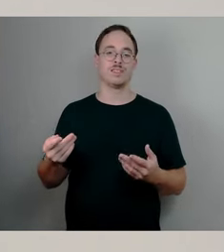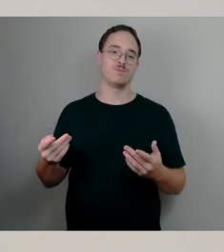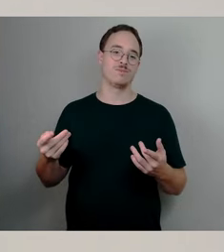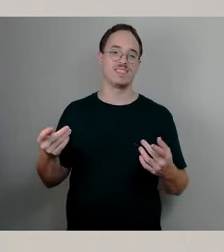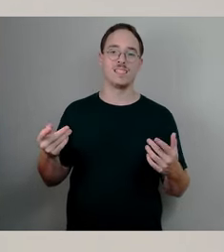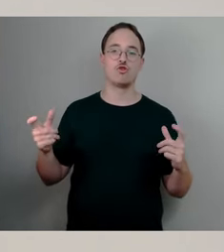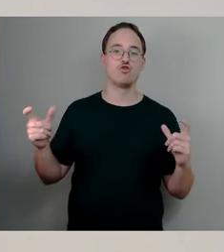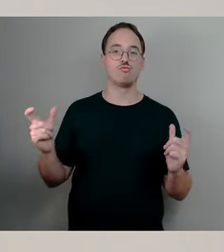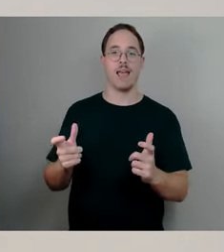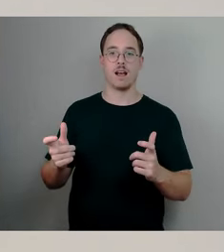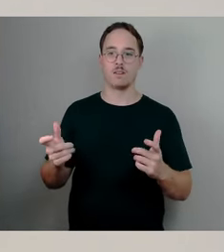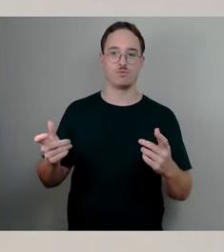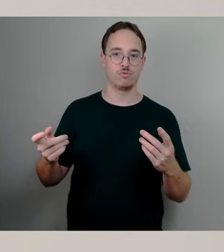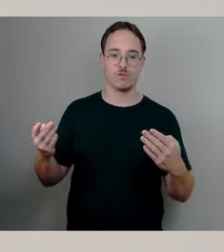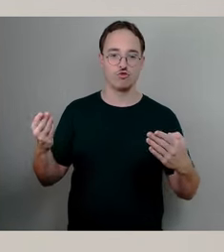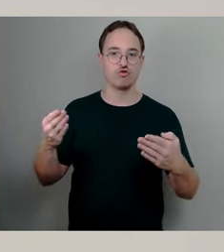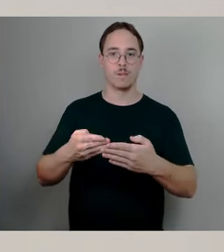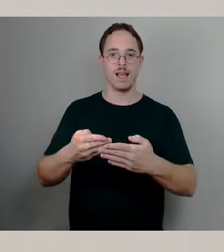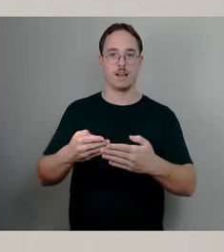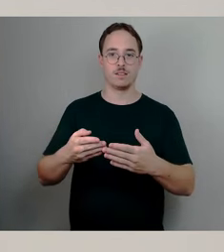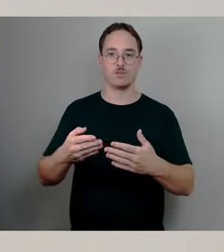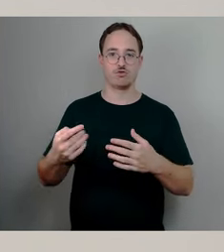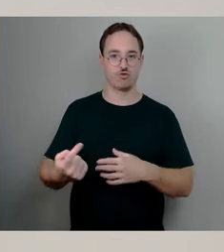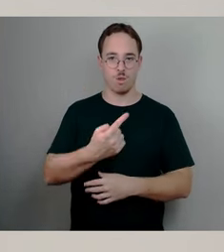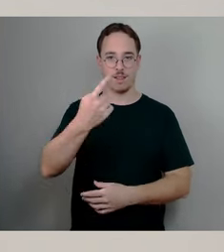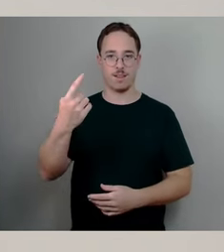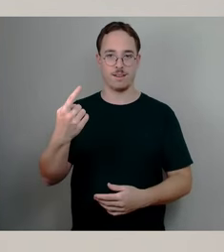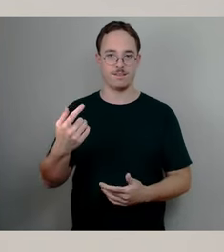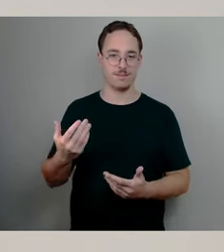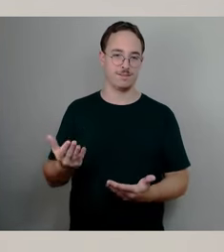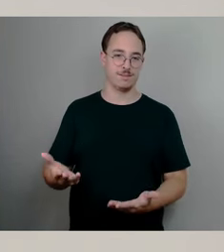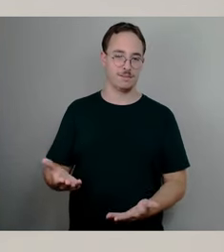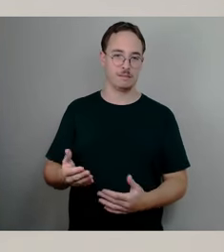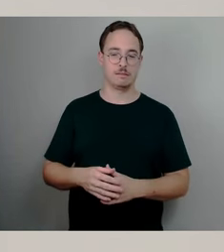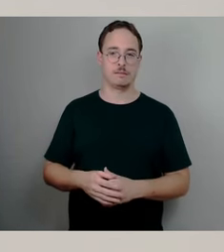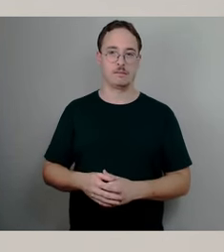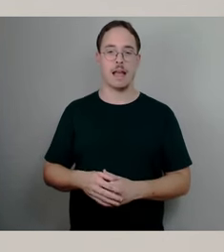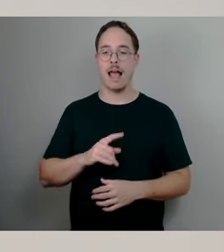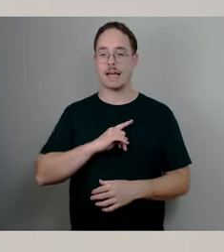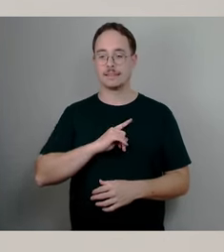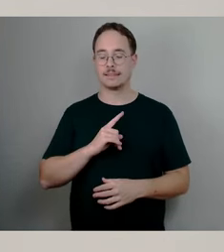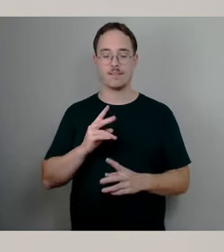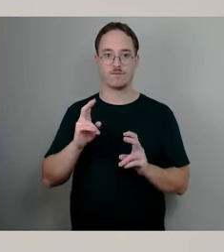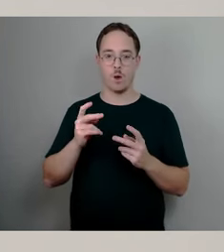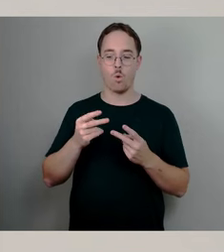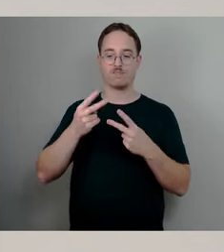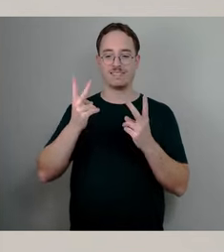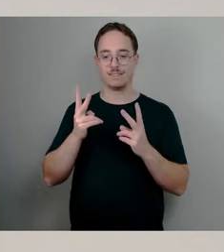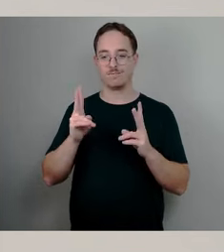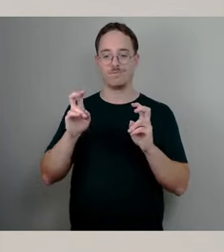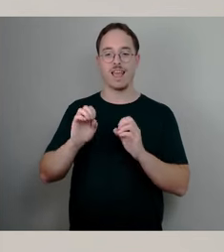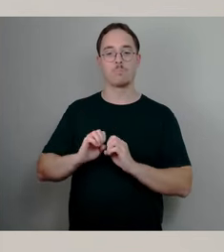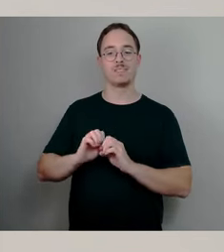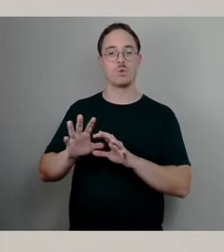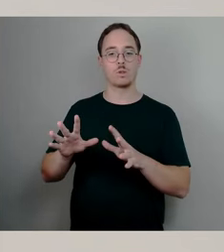emissionsrechtlich keine Sperrstunde, aber es ist eben so, dass für den Betrieb